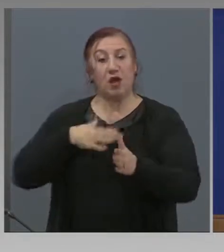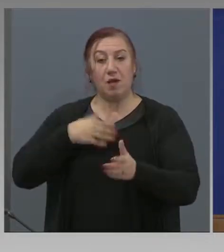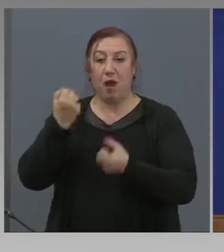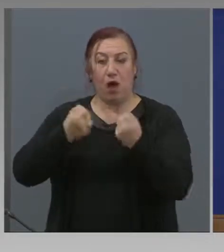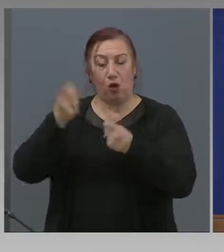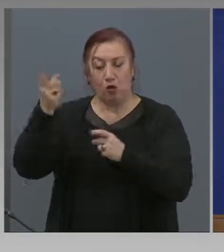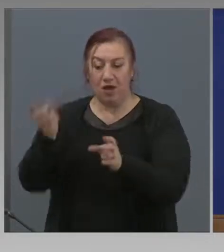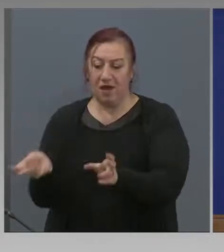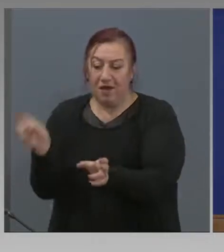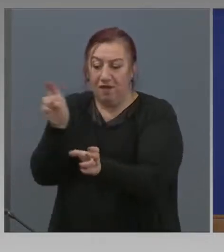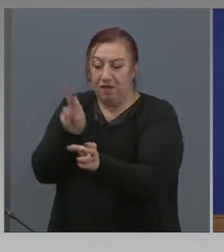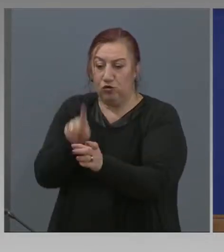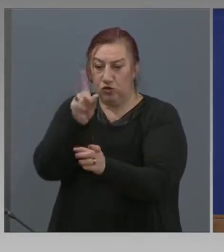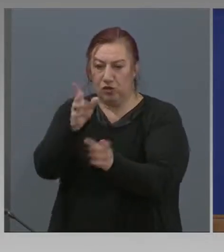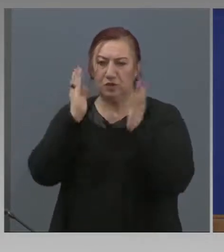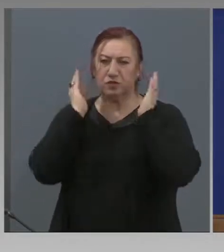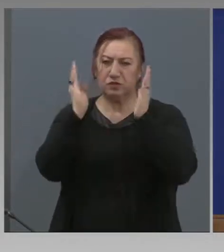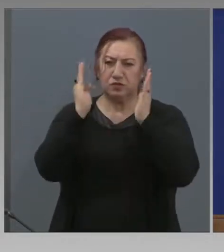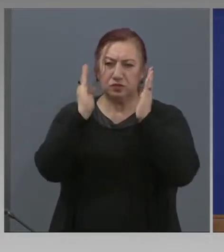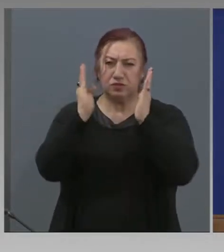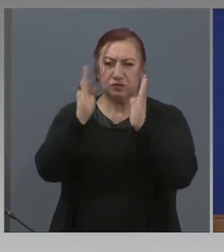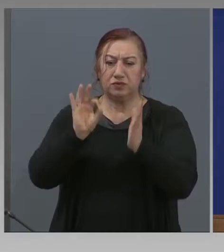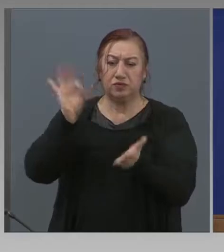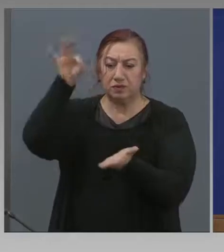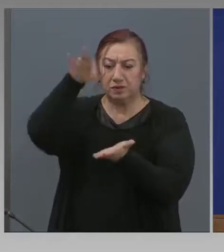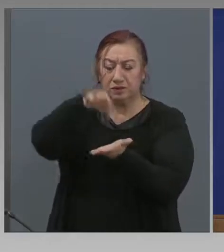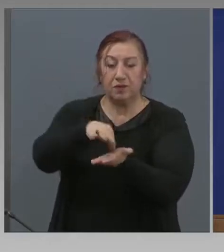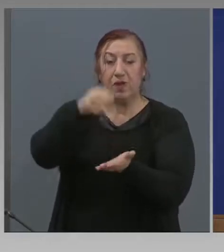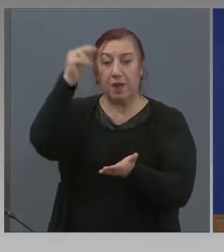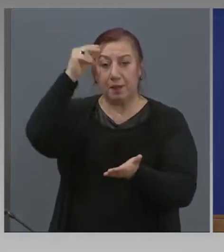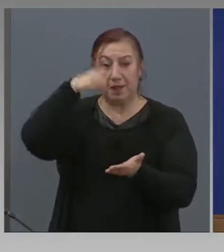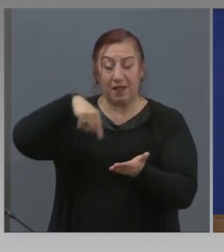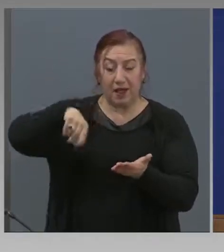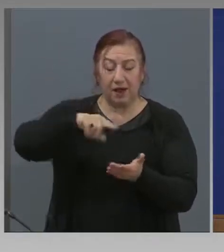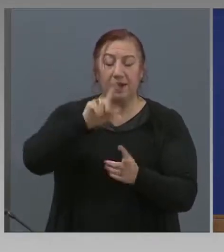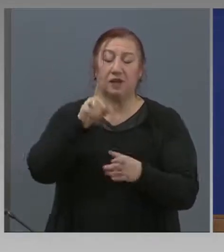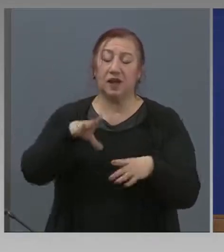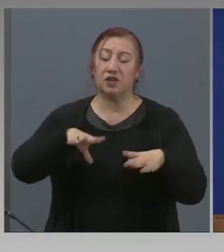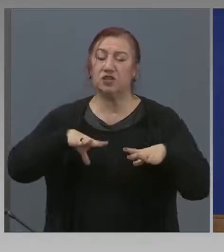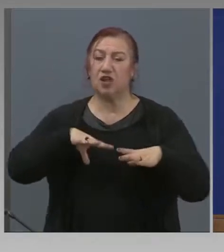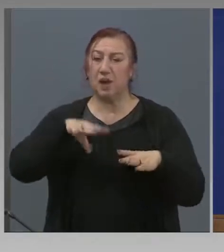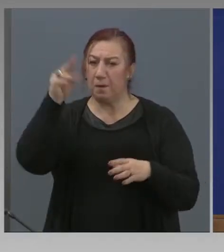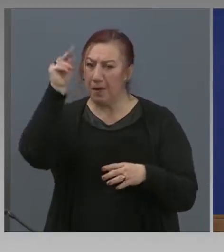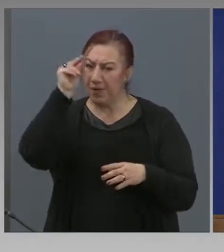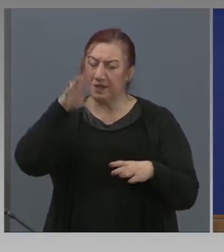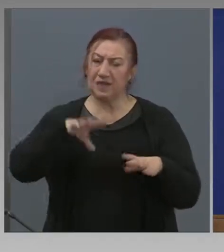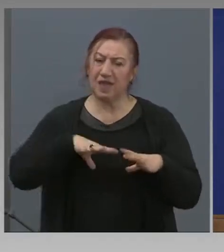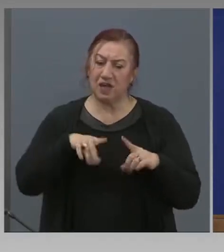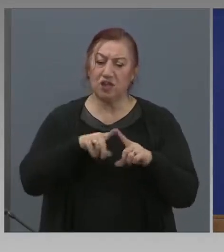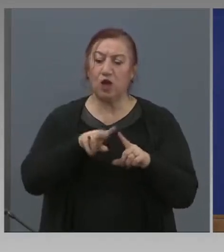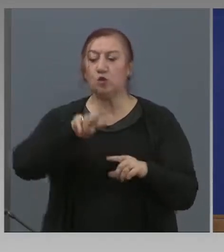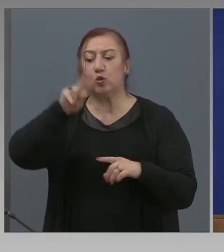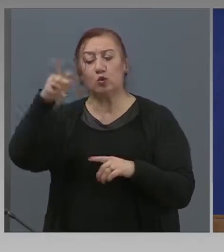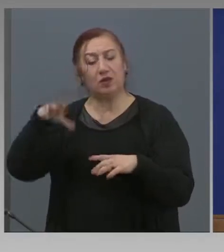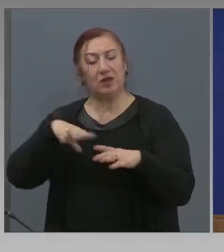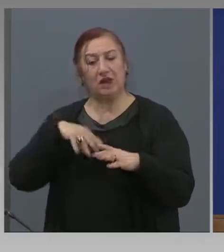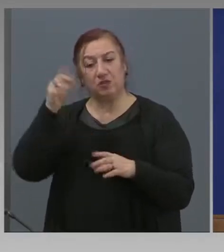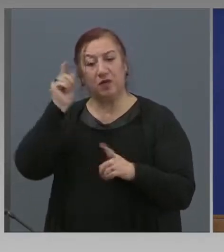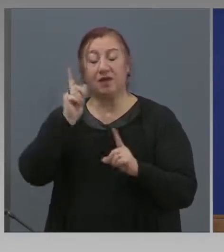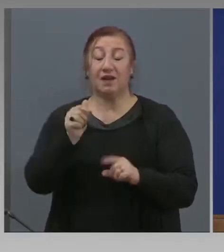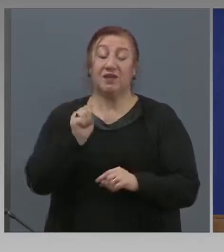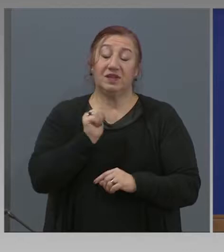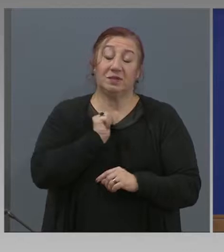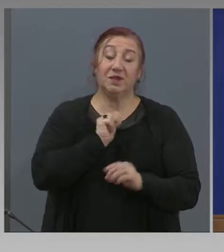този коридор и да се приберат. Така, че българските граждани, както и чужди граждани в България, трябва да спазват препоръката на